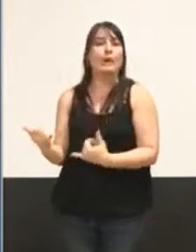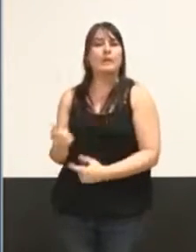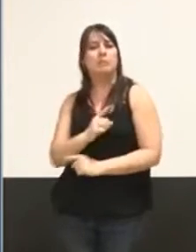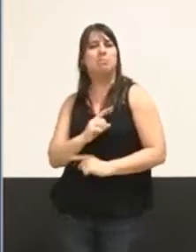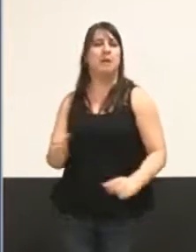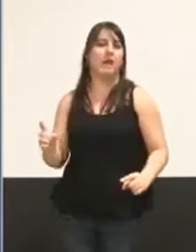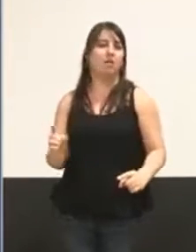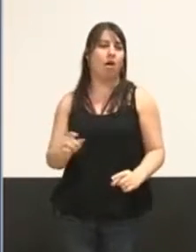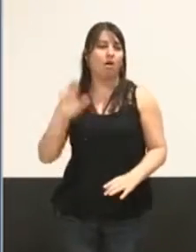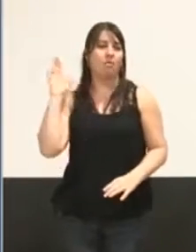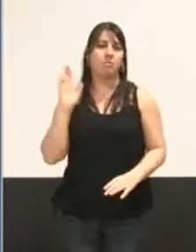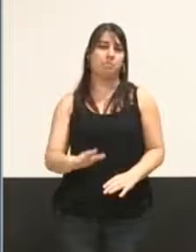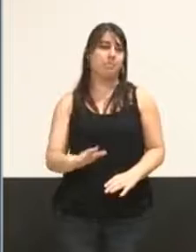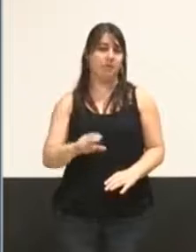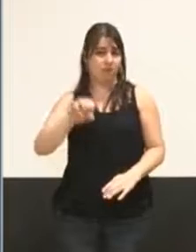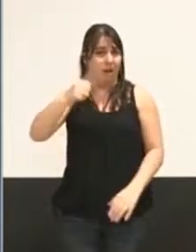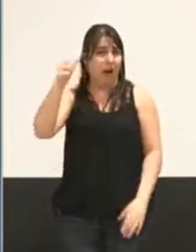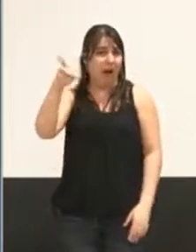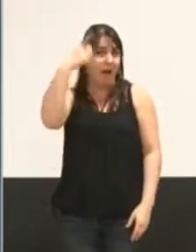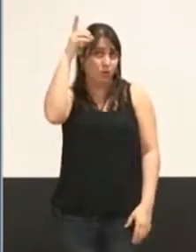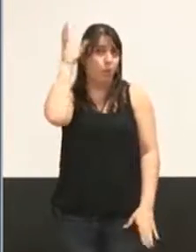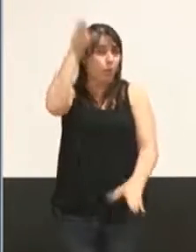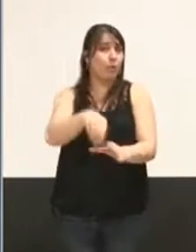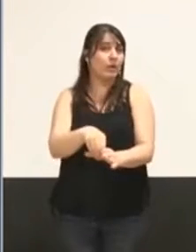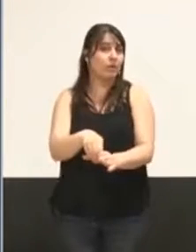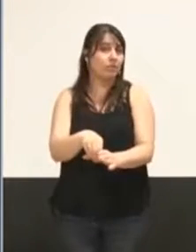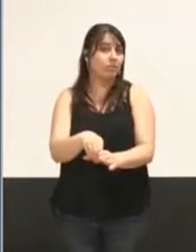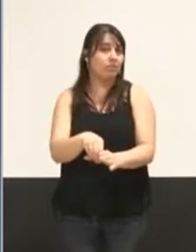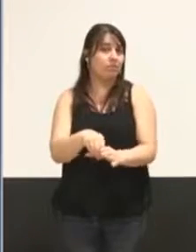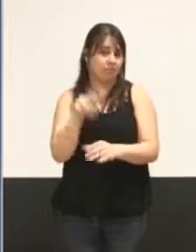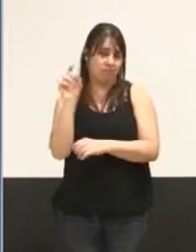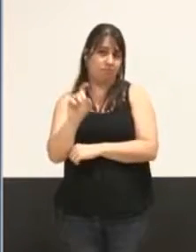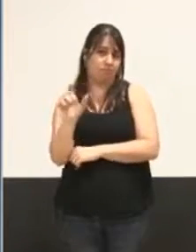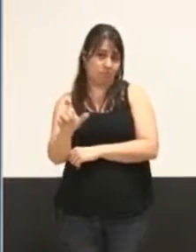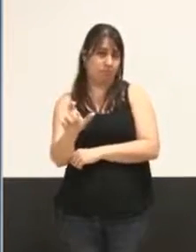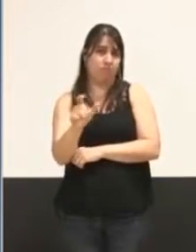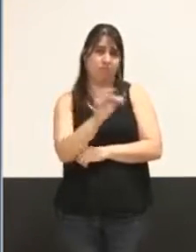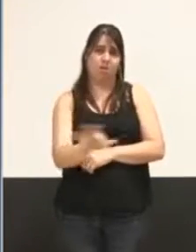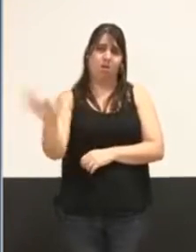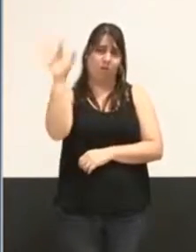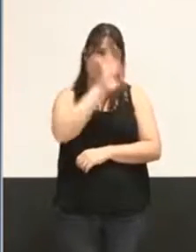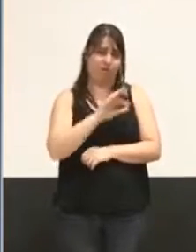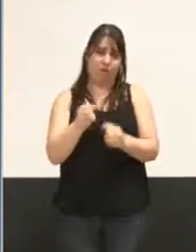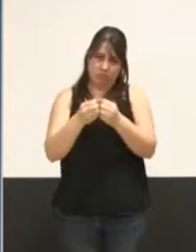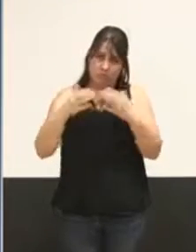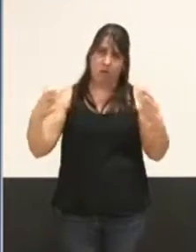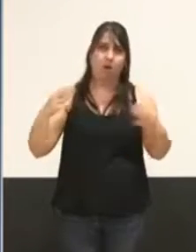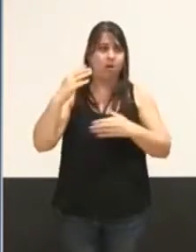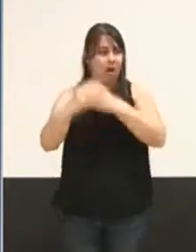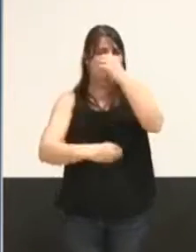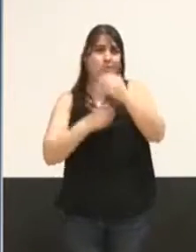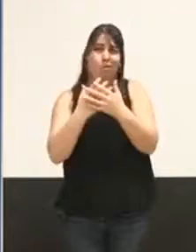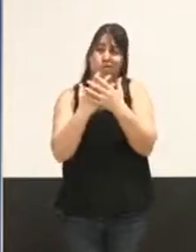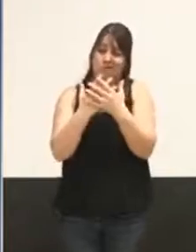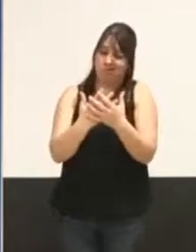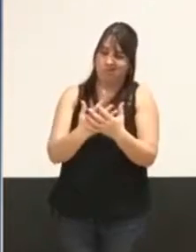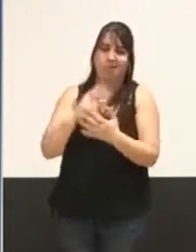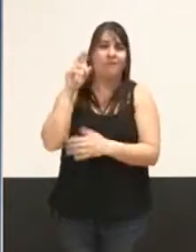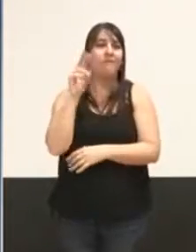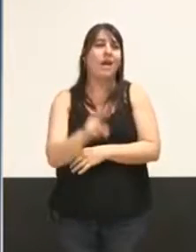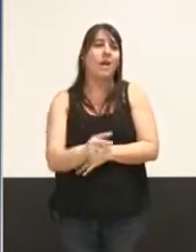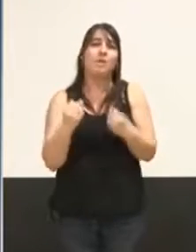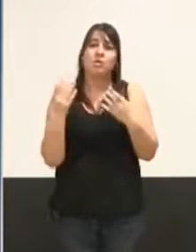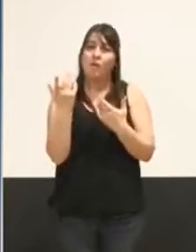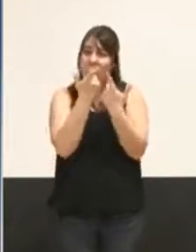fait partie du bloc des religions monothéistes, pèse dans notre pays, pèse dans le monde, mais est d'une diversité qui fait que, bien souvent,